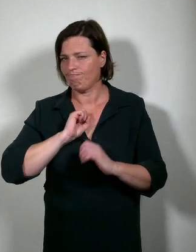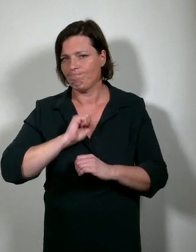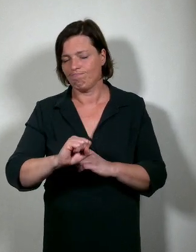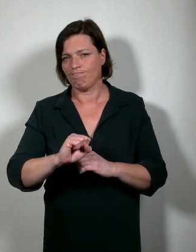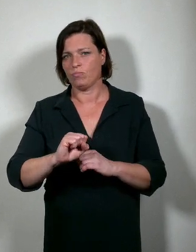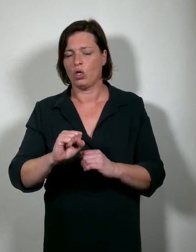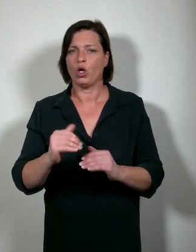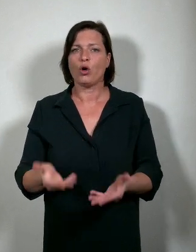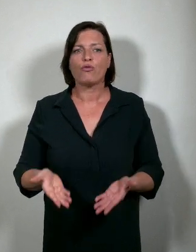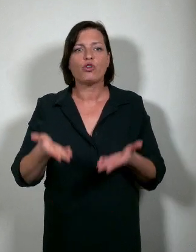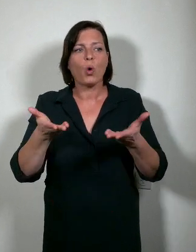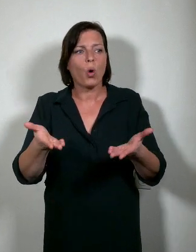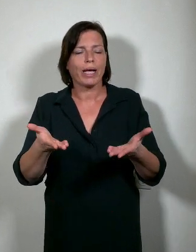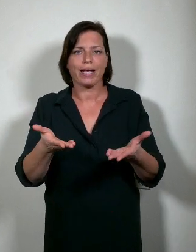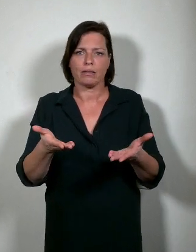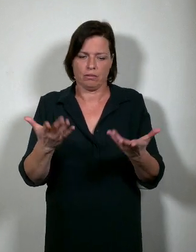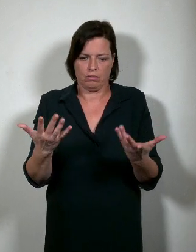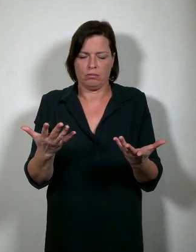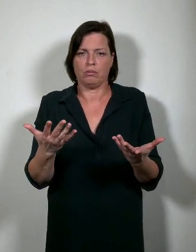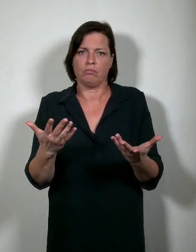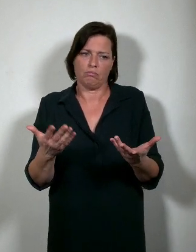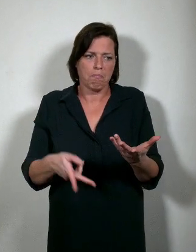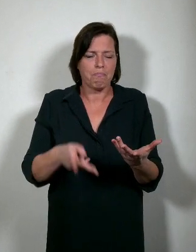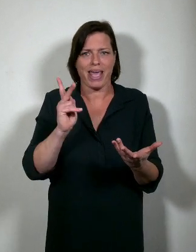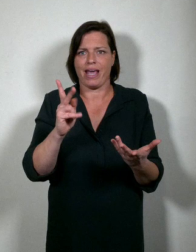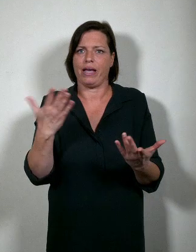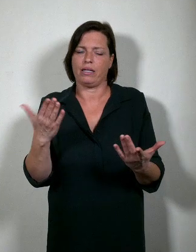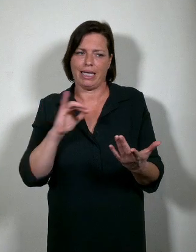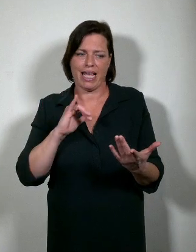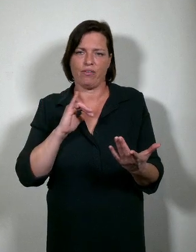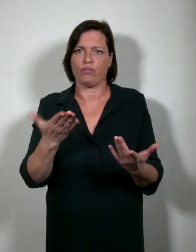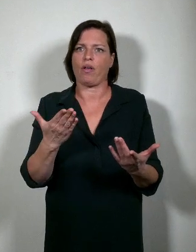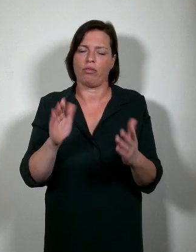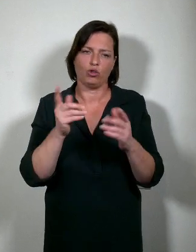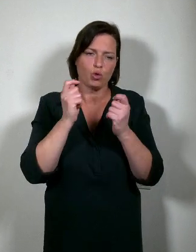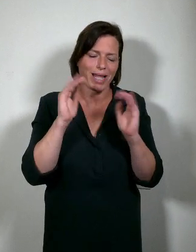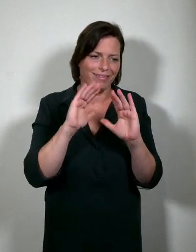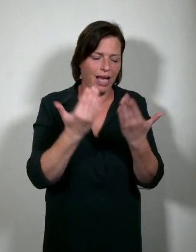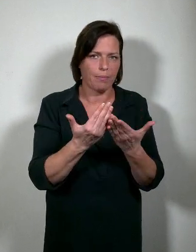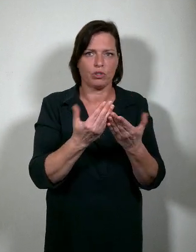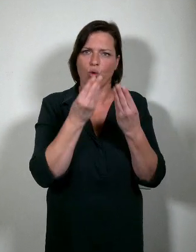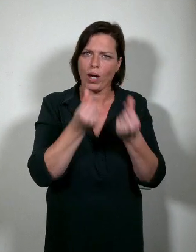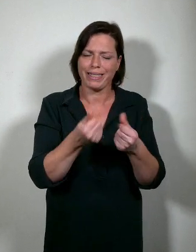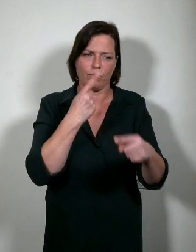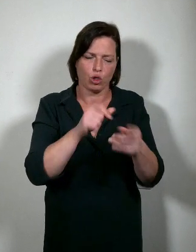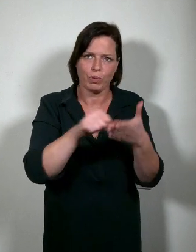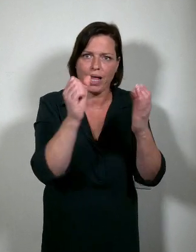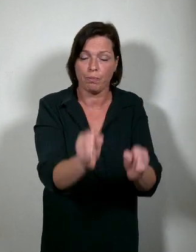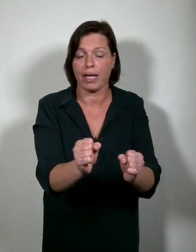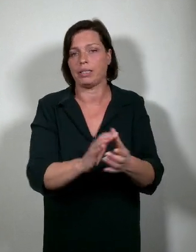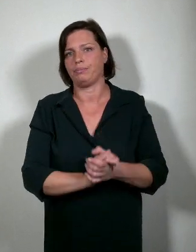de verhoging van het aanbod aan kwaliteitsvolle en betaalbare studentenkamers betreft. Ik groep de studenten.